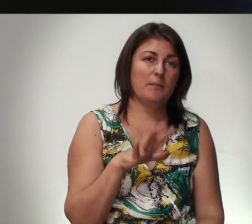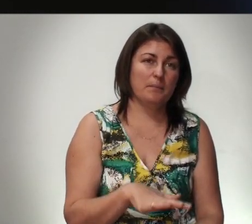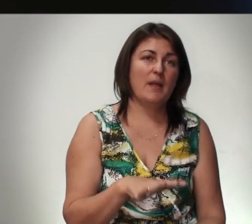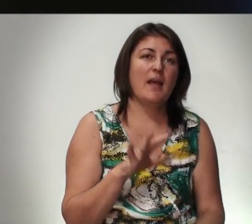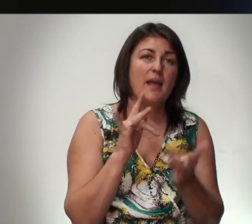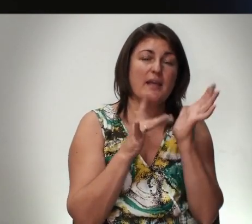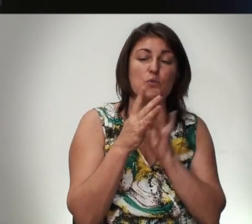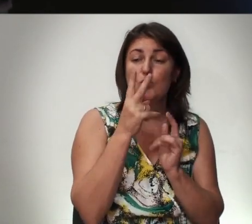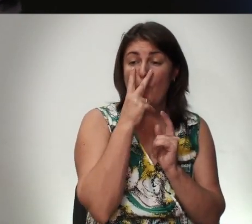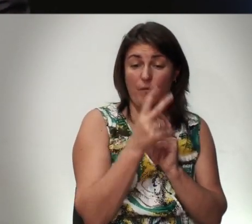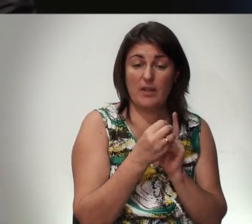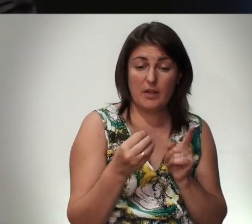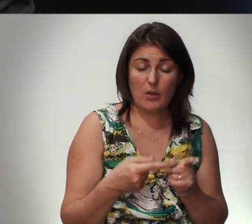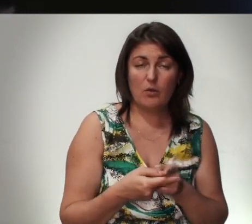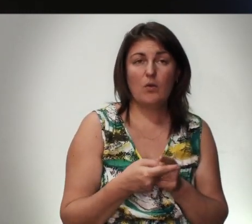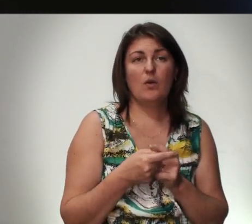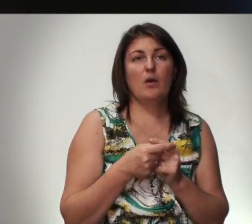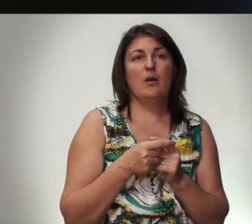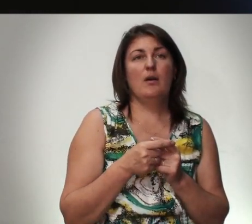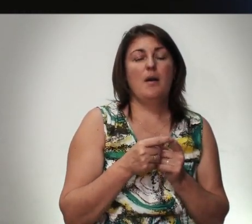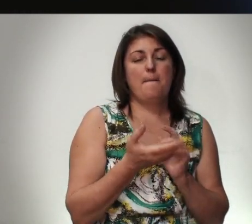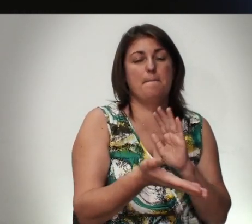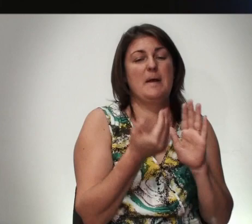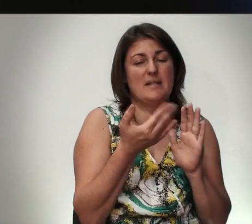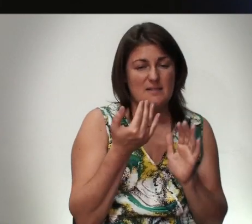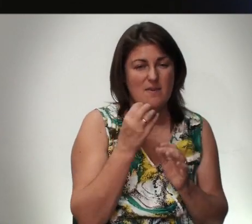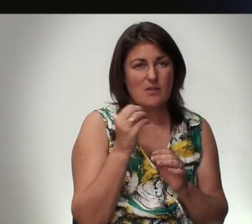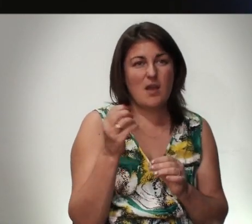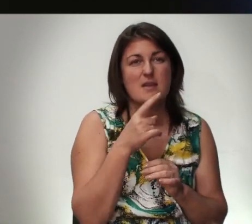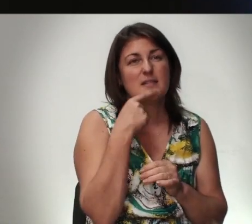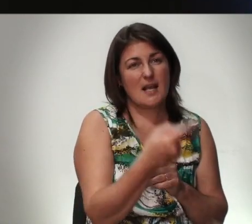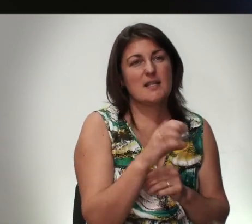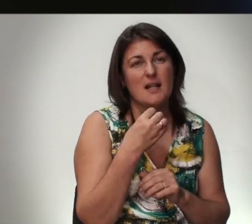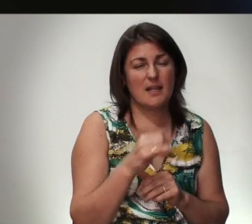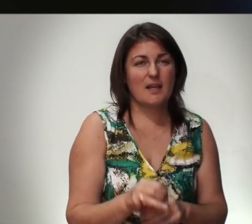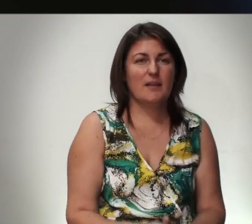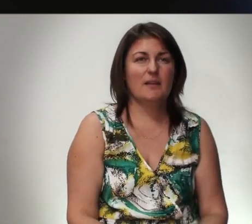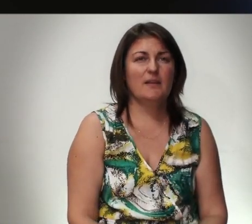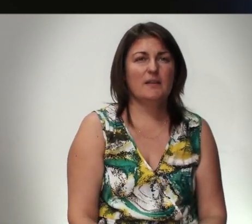Иисус Увидел Ее Подозвал Ее И Сказал Ей